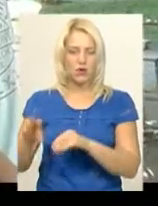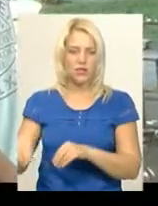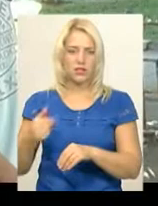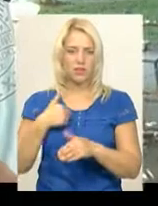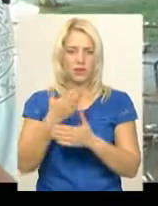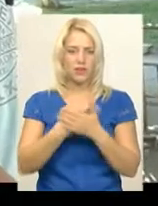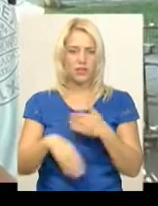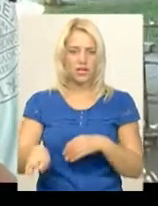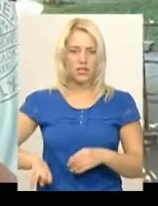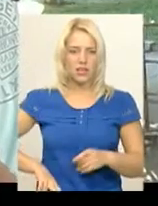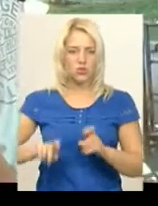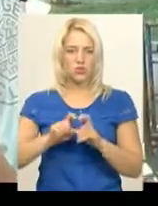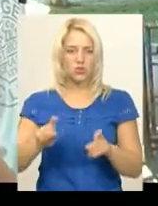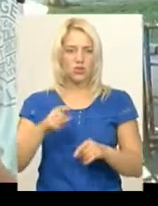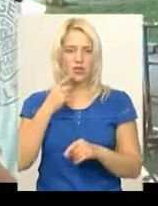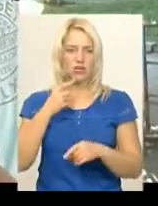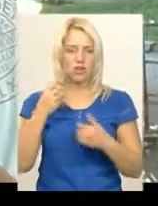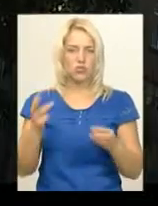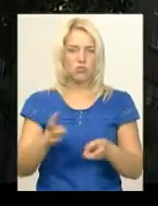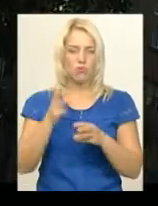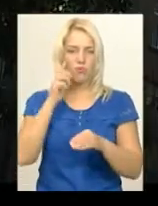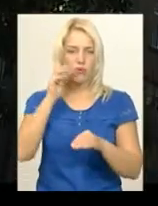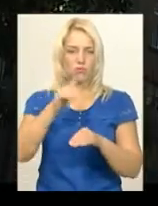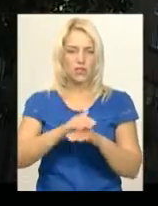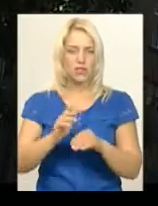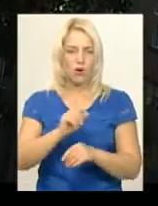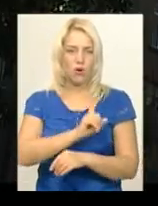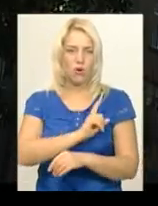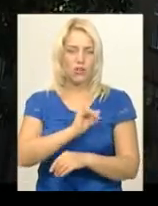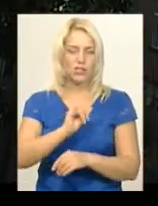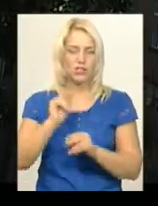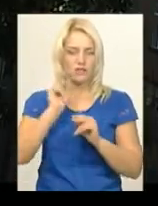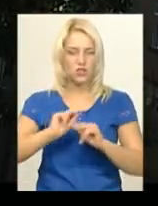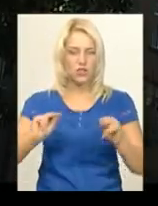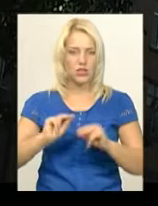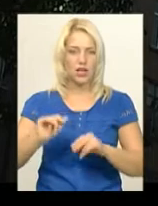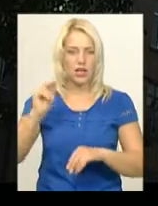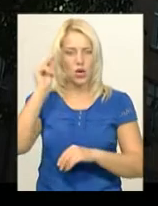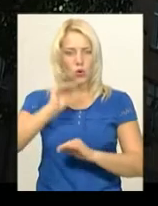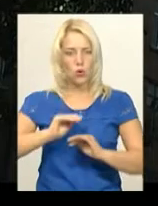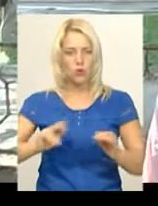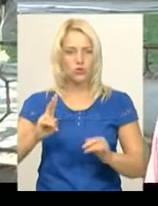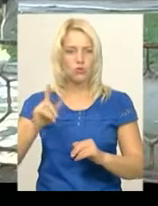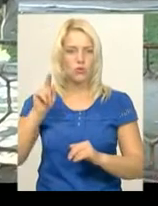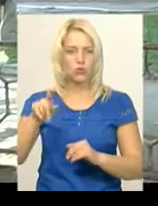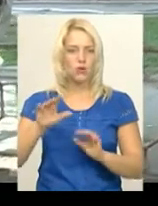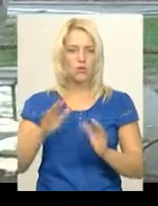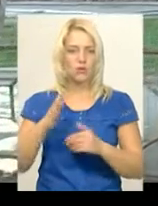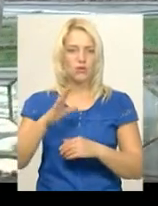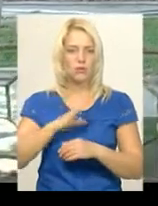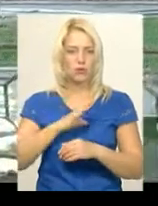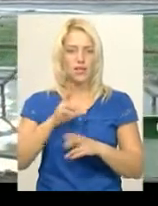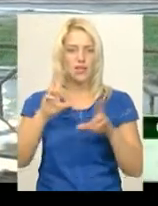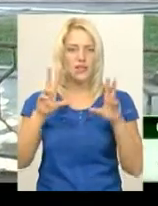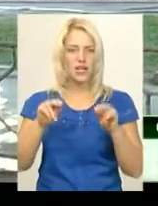Директорка школи Олена Броварська каже, пожежу помітив охоронець, а також вчителі та учні, котрі в той момент були на вулиці. На щастя,